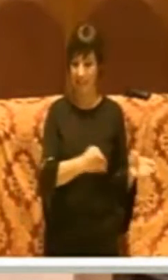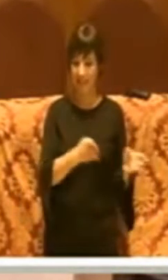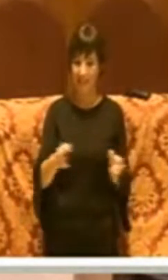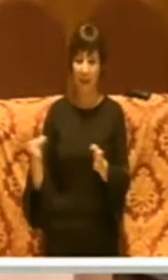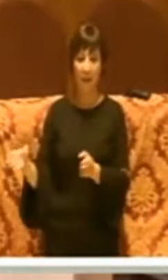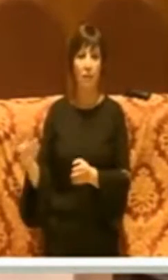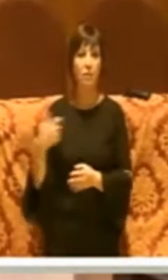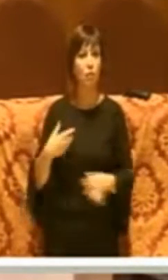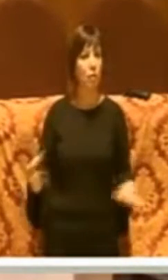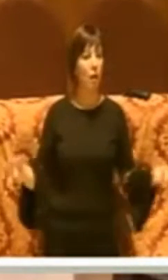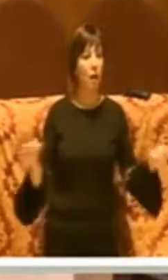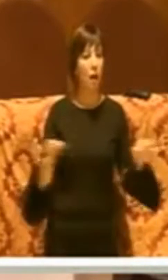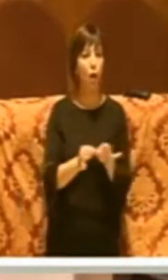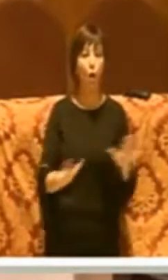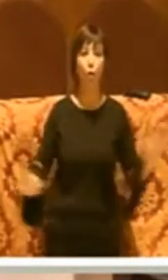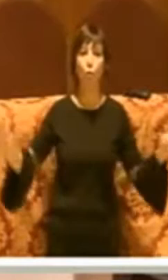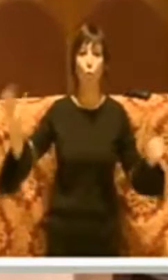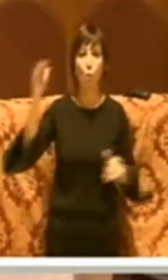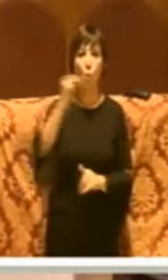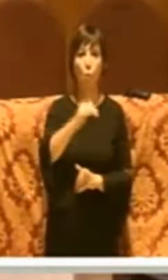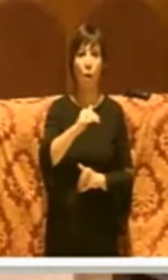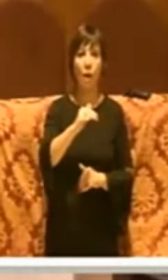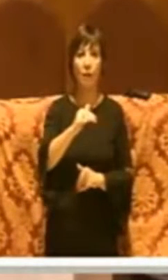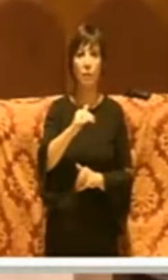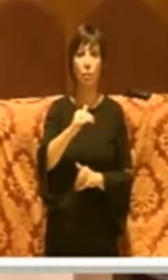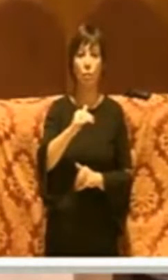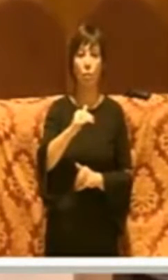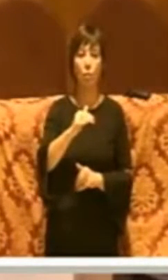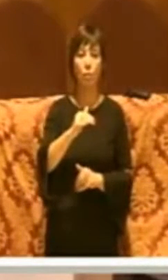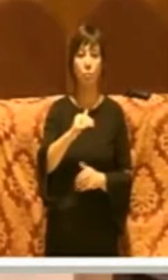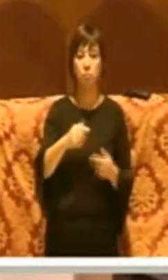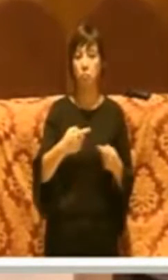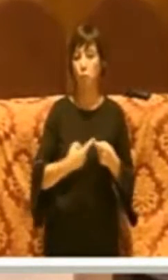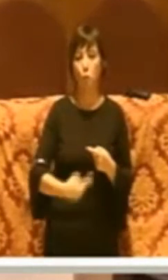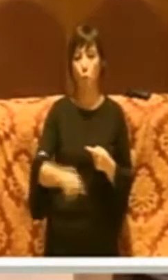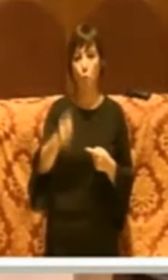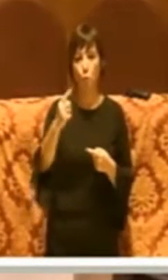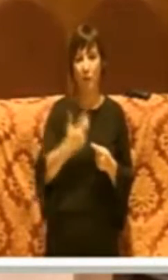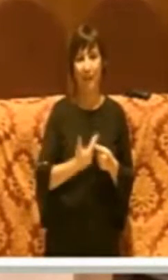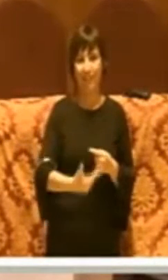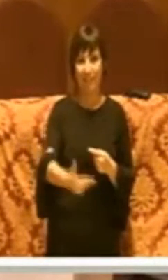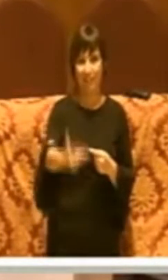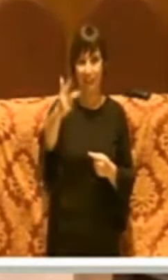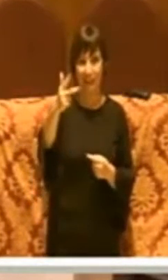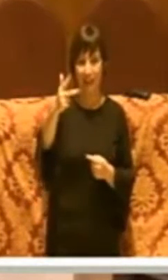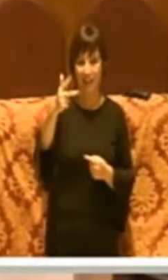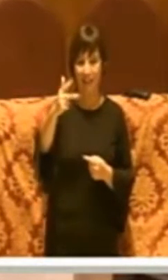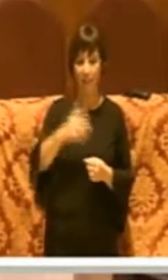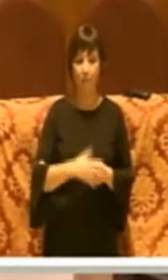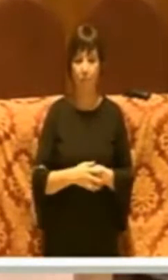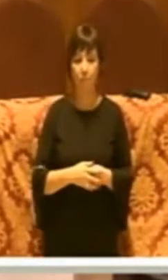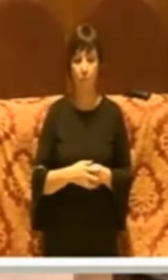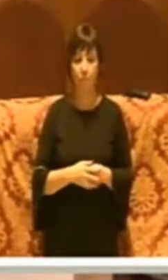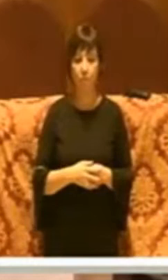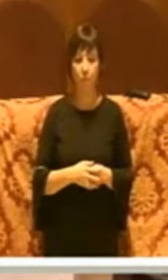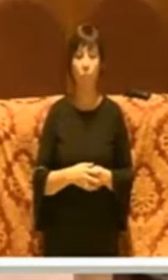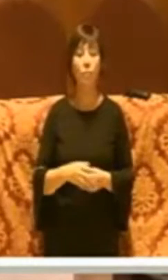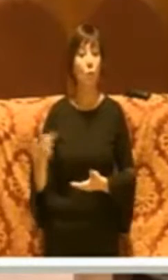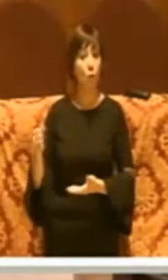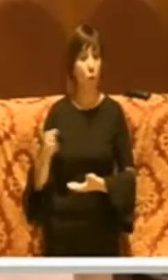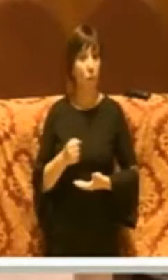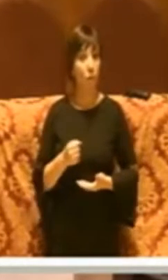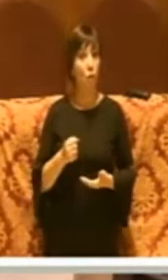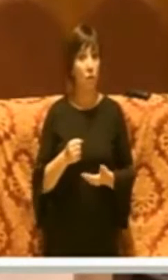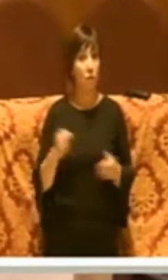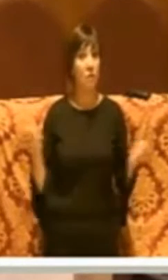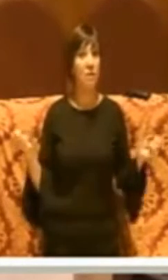Abbiamo un accordo quadro che dura tre anni con importanti fondi da